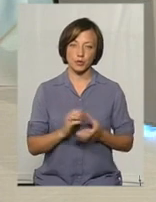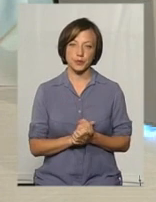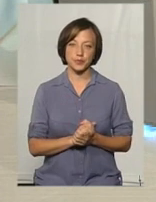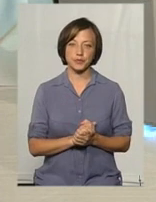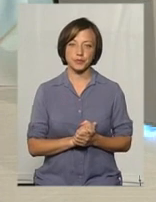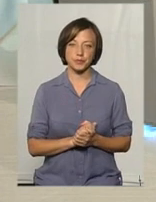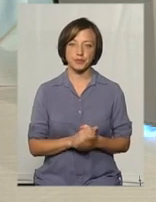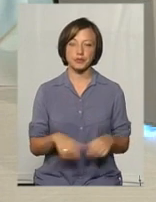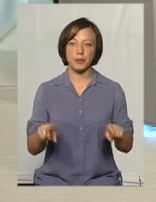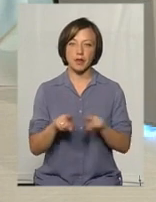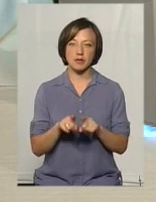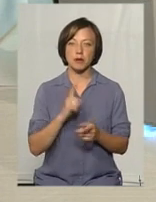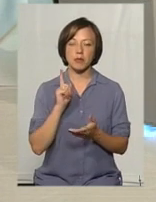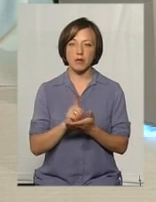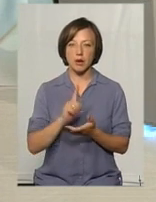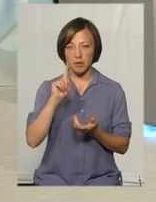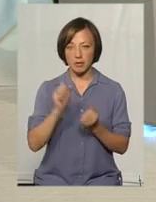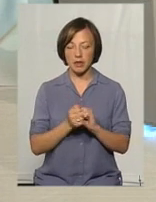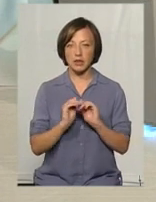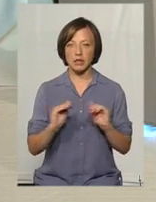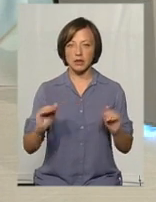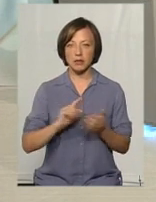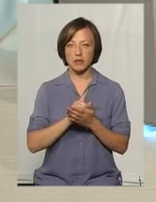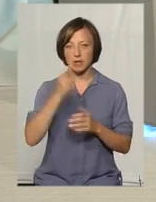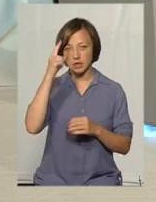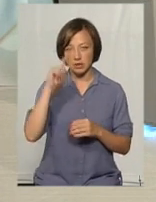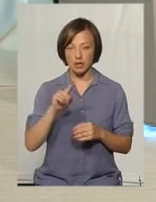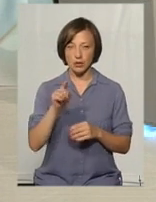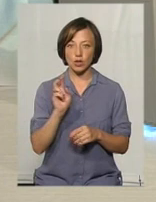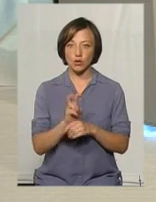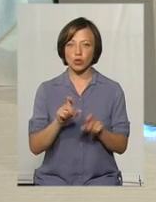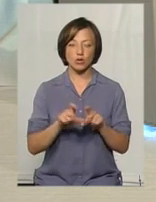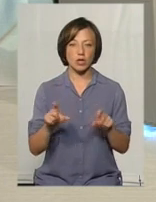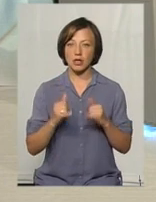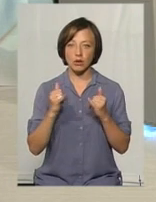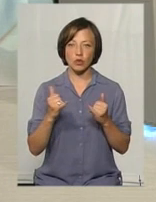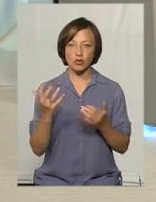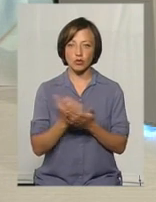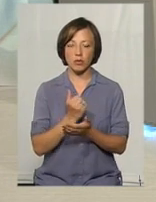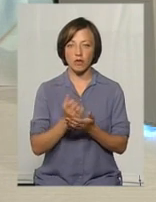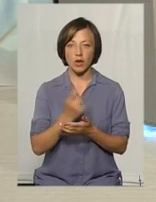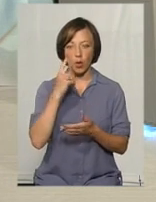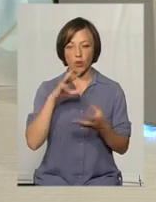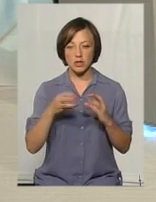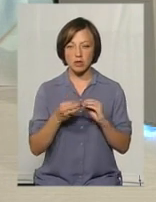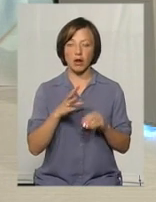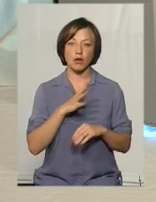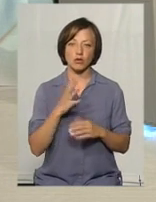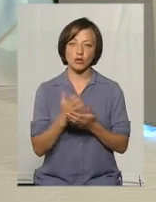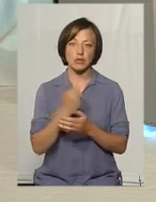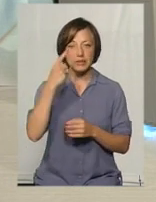Так само маємо пам'ятати, що діти повинні знати, що вони йдуть до школи не для того, щоб здобувати оцінки, а щоб здобувати